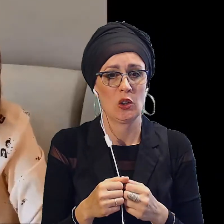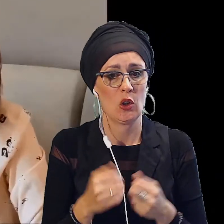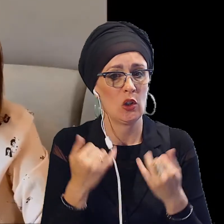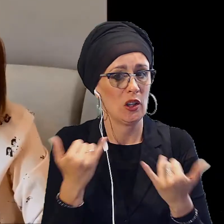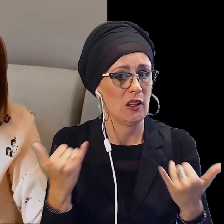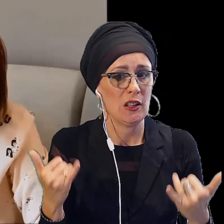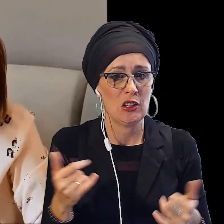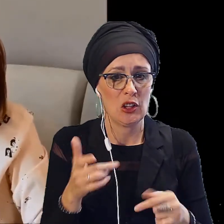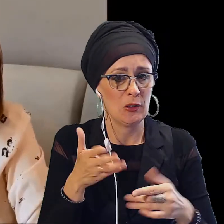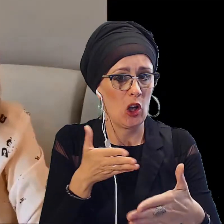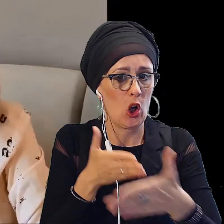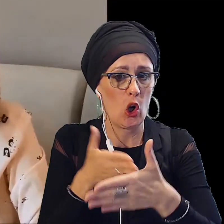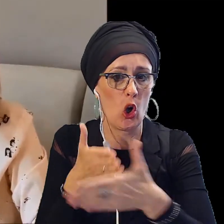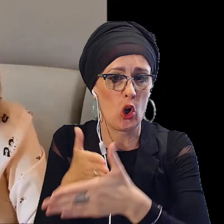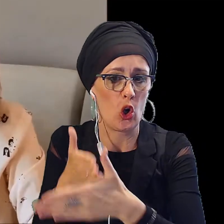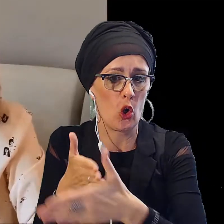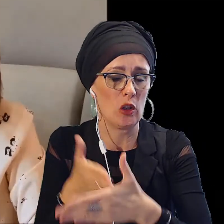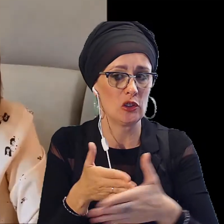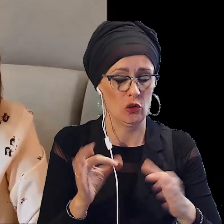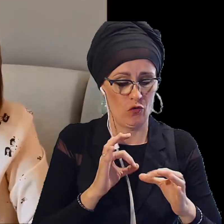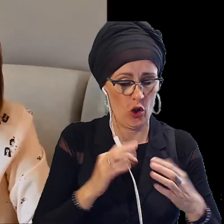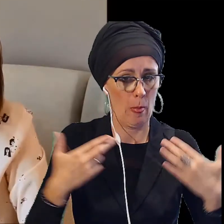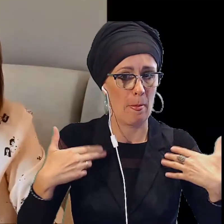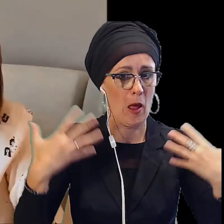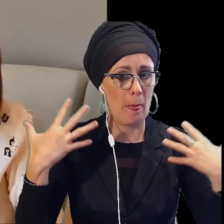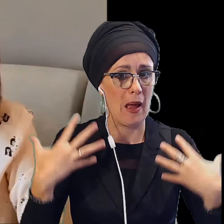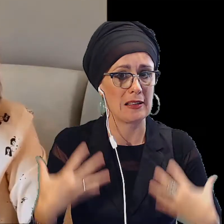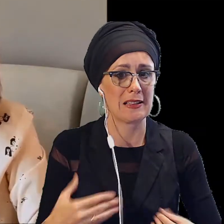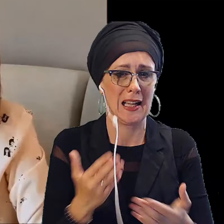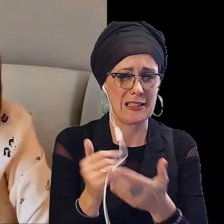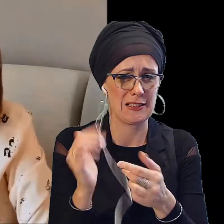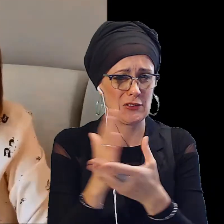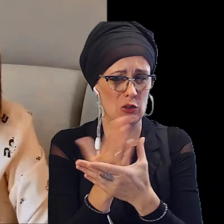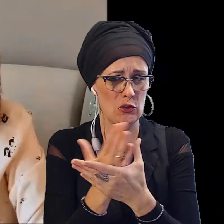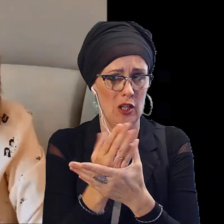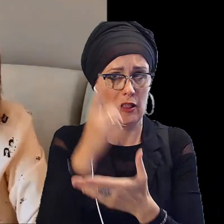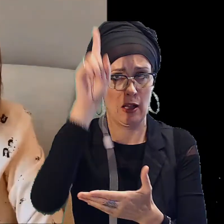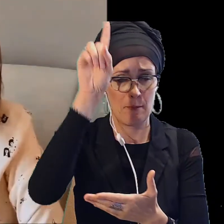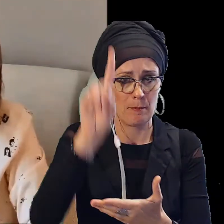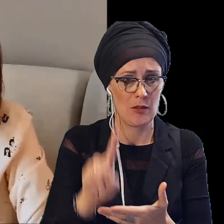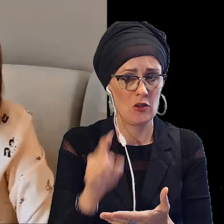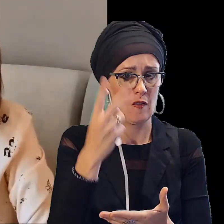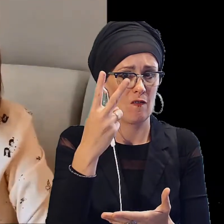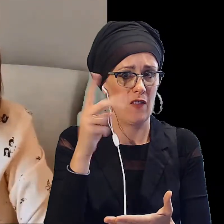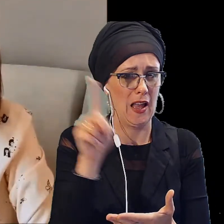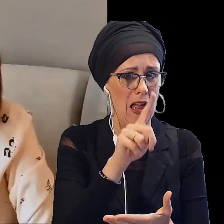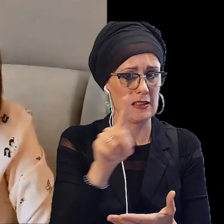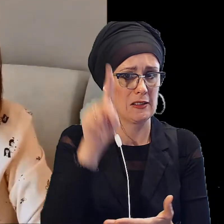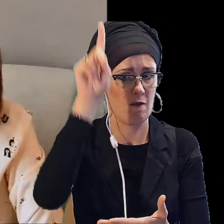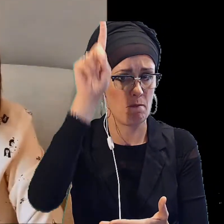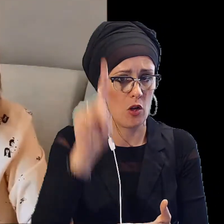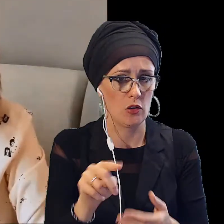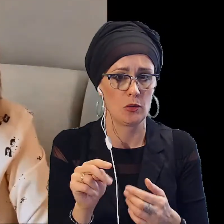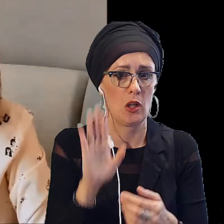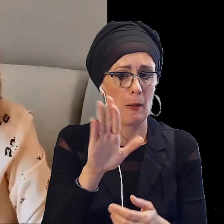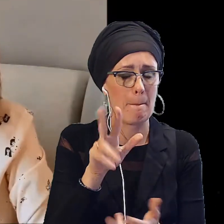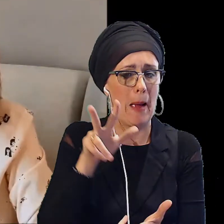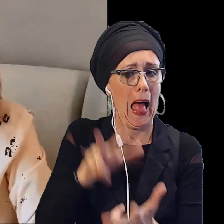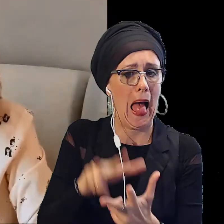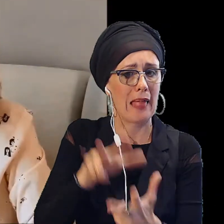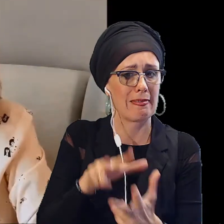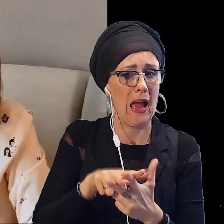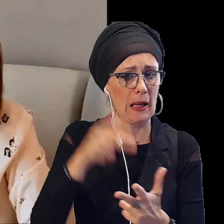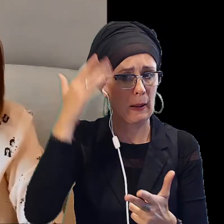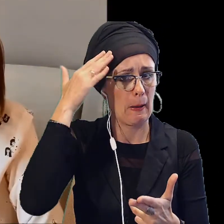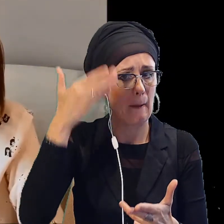niedowład, czyli odrętwienie jednej strony ciała. Średnio raz, dwa razy w miesiącu miałam atak migreny,